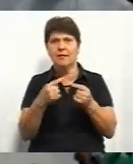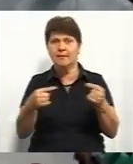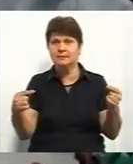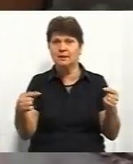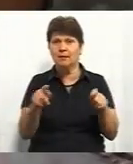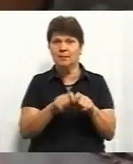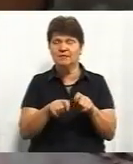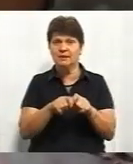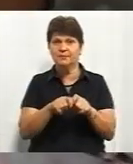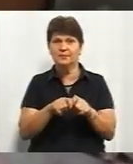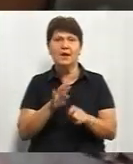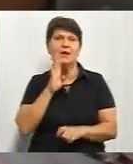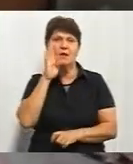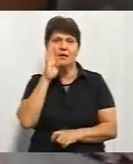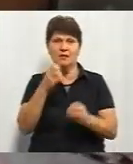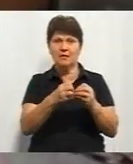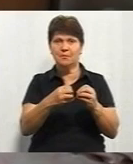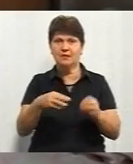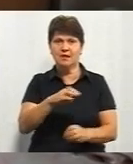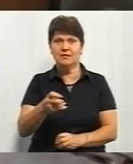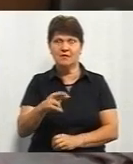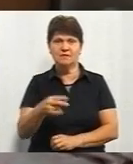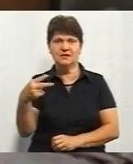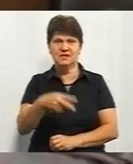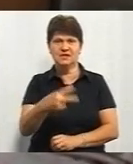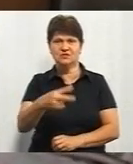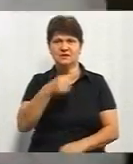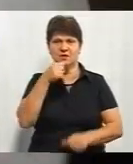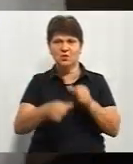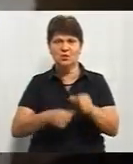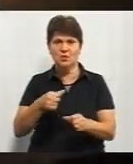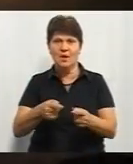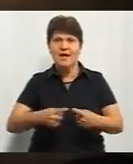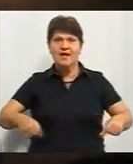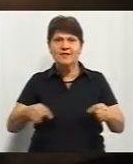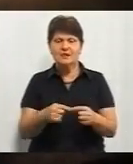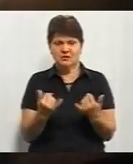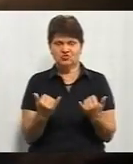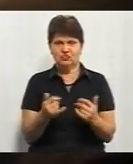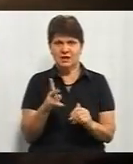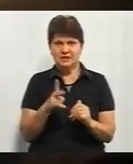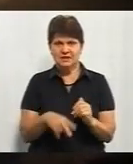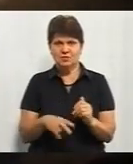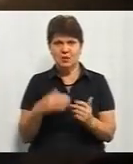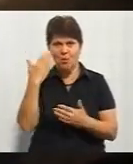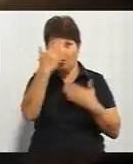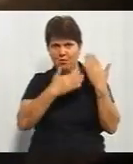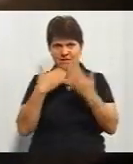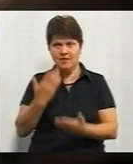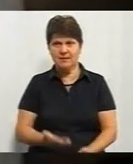закладів. Ранок 15 травня 2020-го року. У відділенні щойно закінчили вмивання.